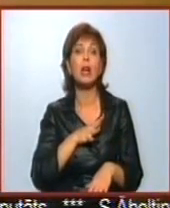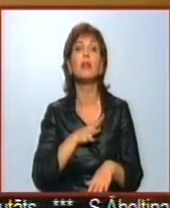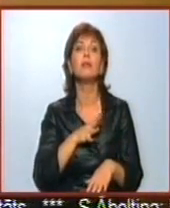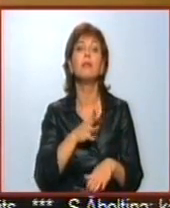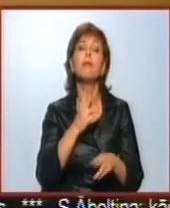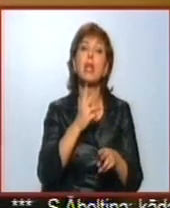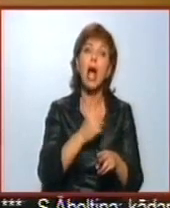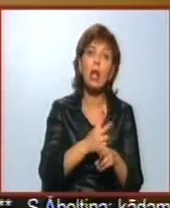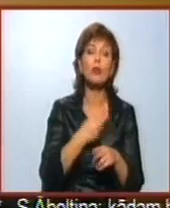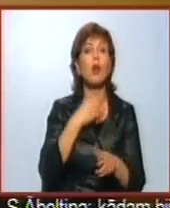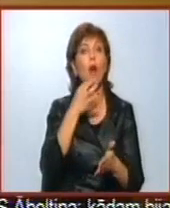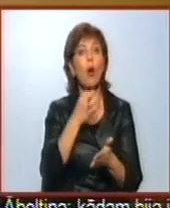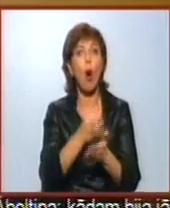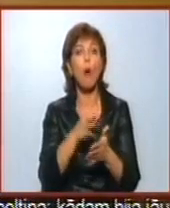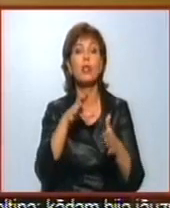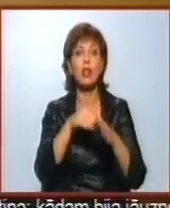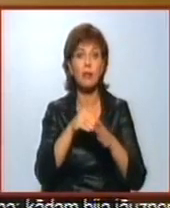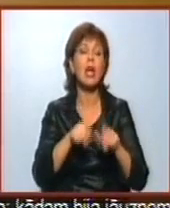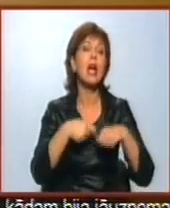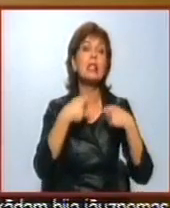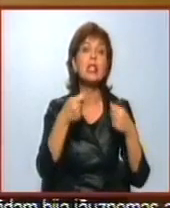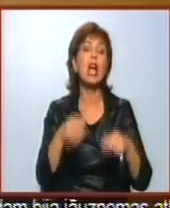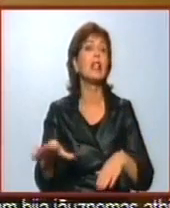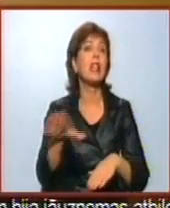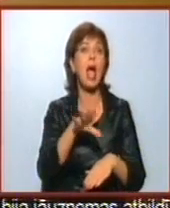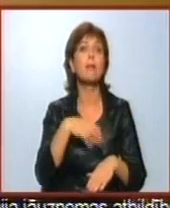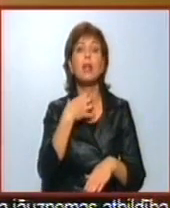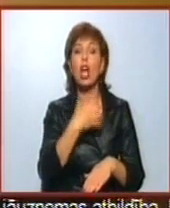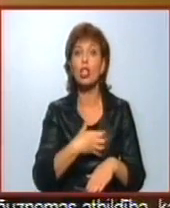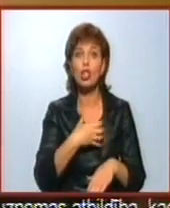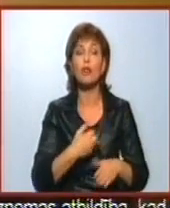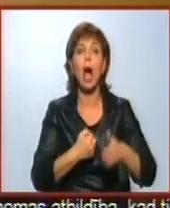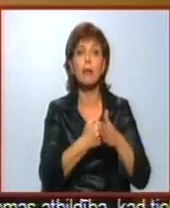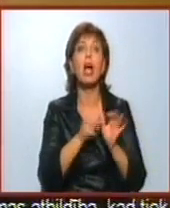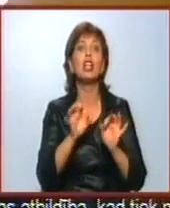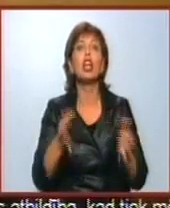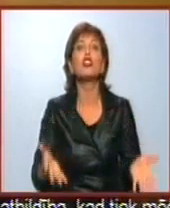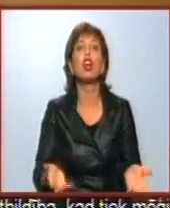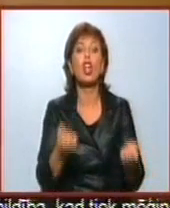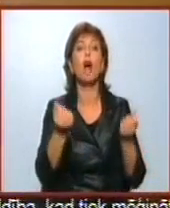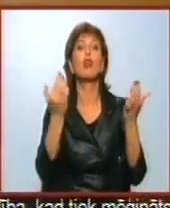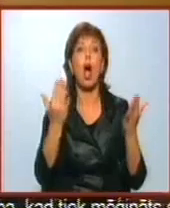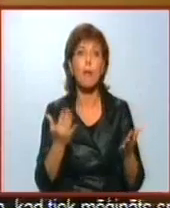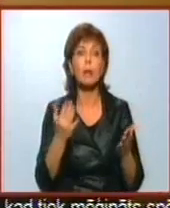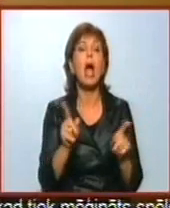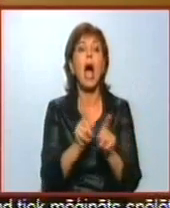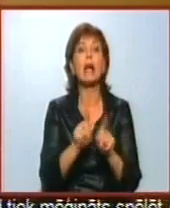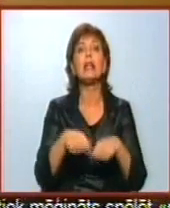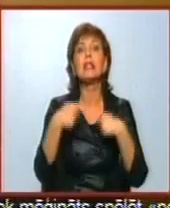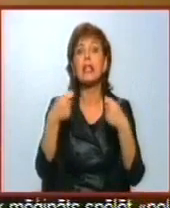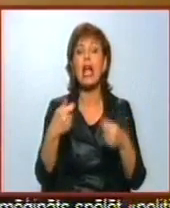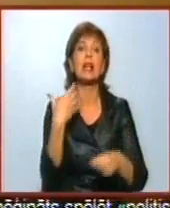savas kompetencija atvaros. Sniegtu visu nepieciešanu atbalst klapšanas operācijai, sniegtu visu nepieciešanu palīdzību